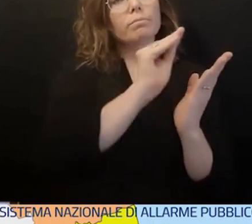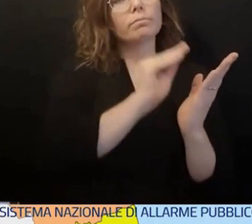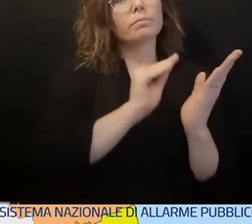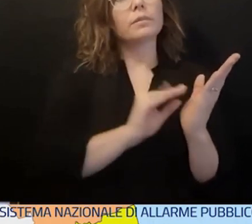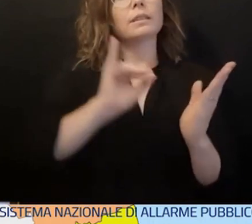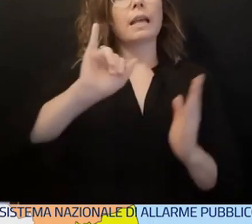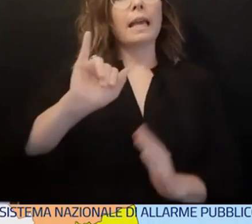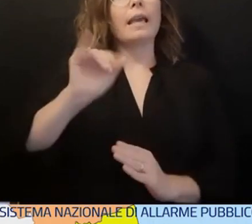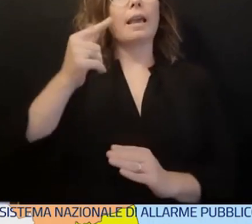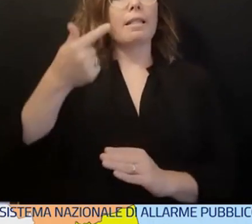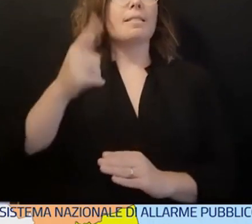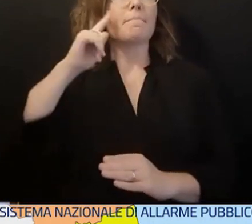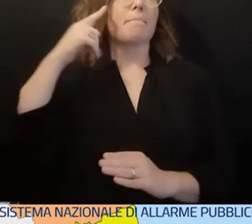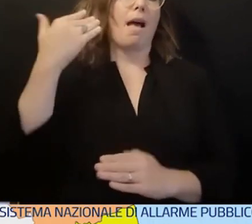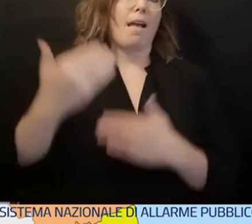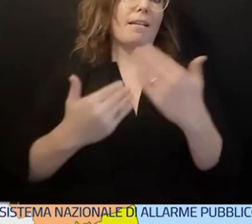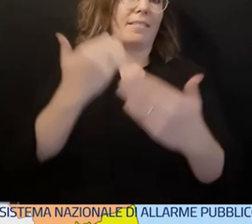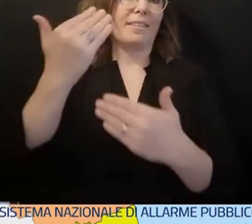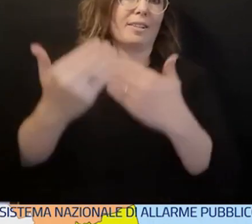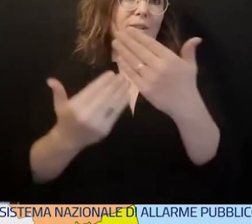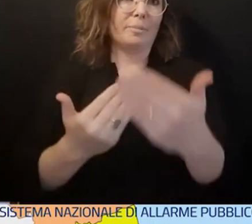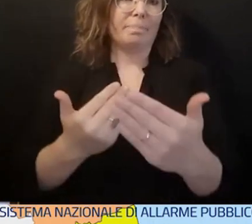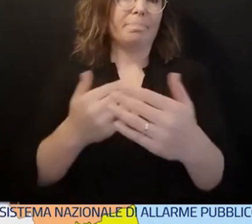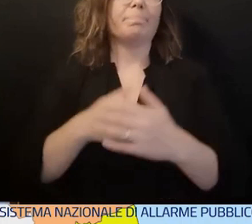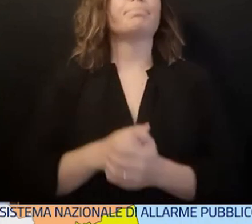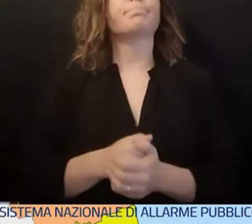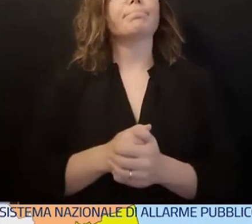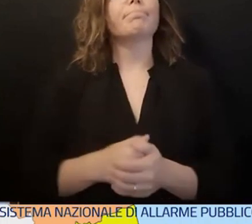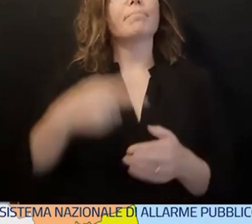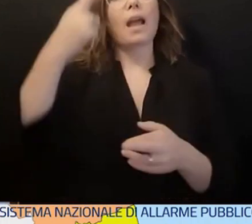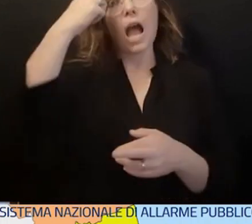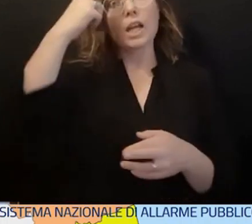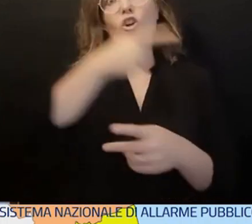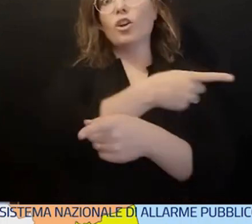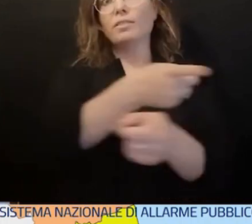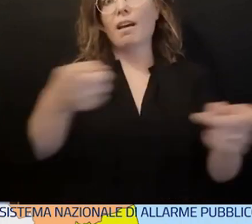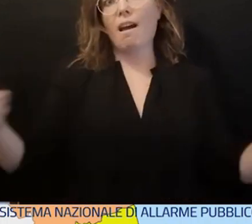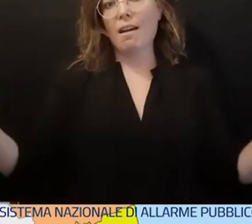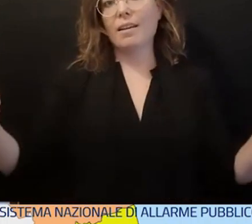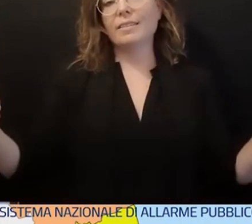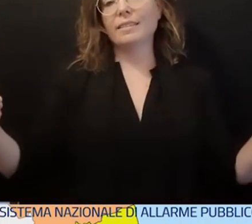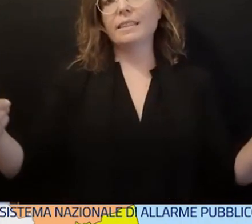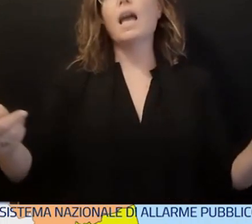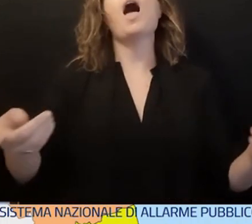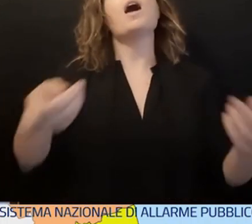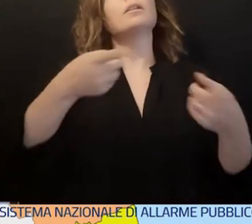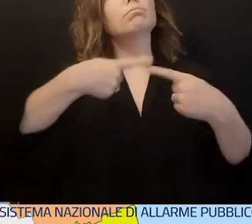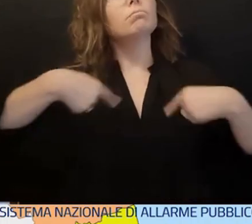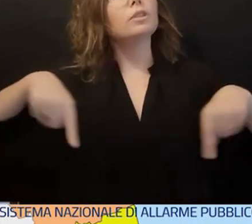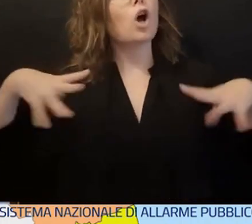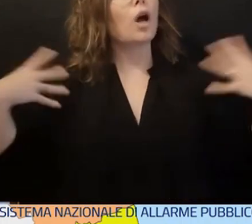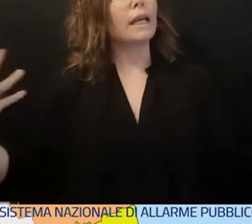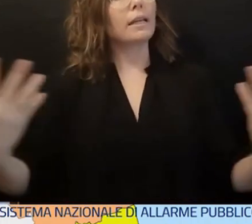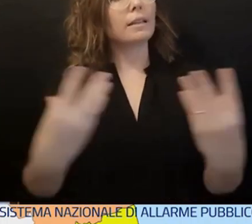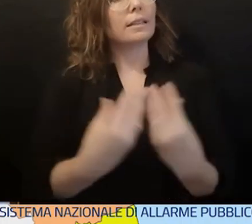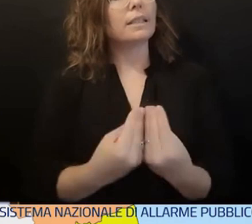compilare un breve questionario contribuendo così ognuno di noi al test nazionale di IT Alert. E ricorda,